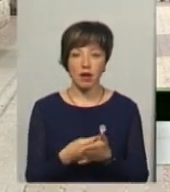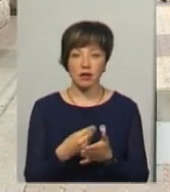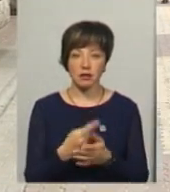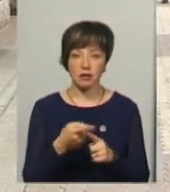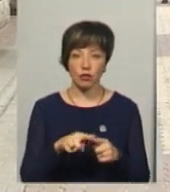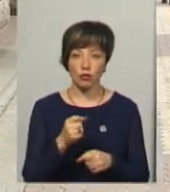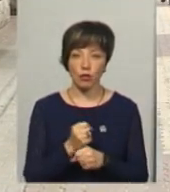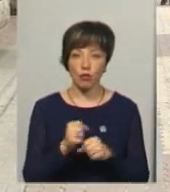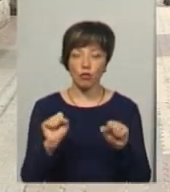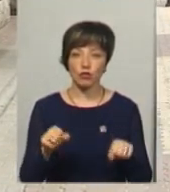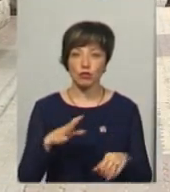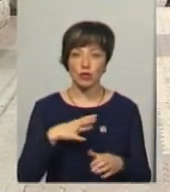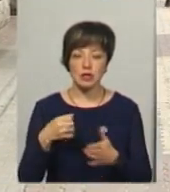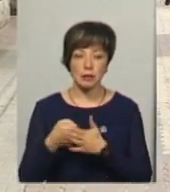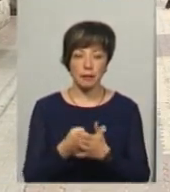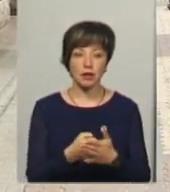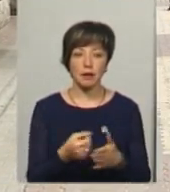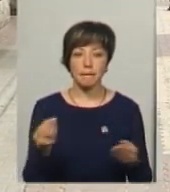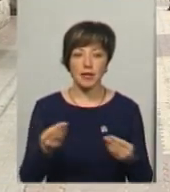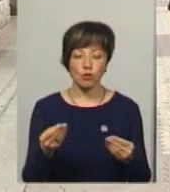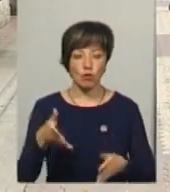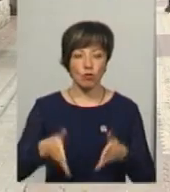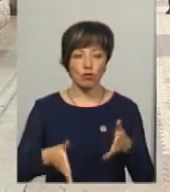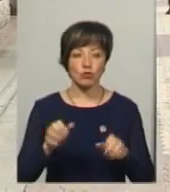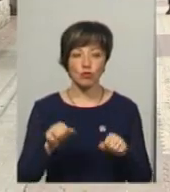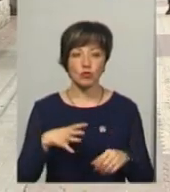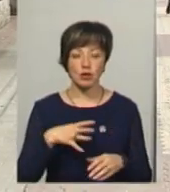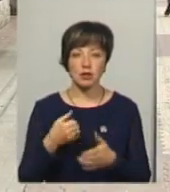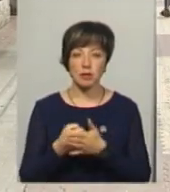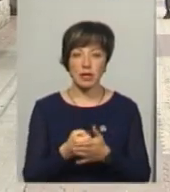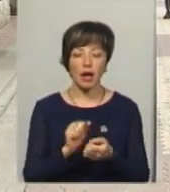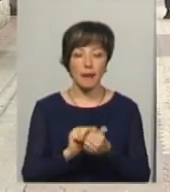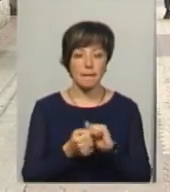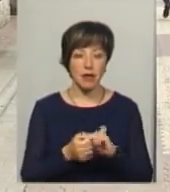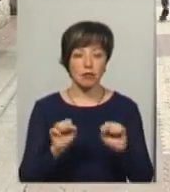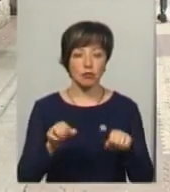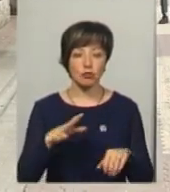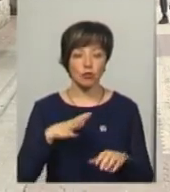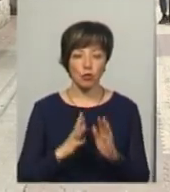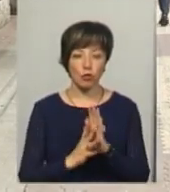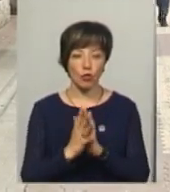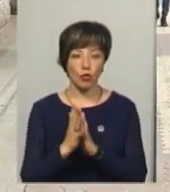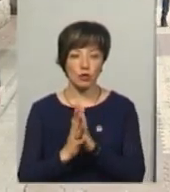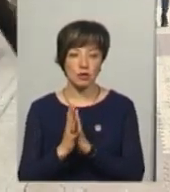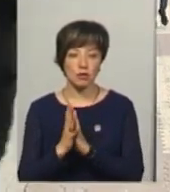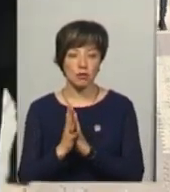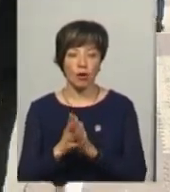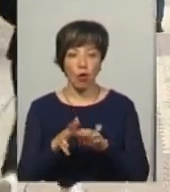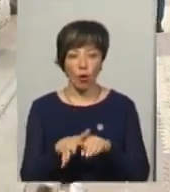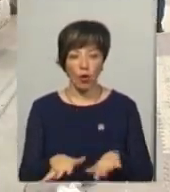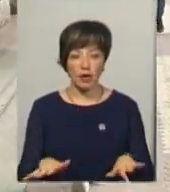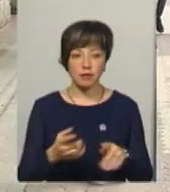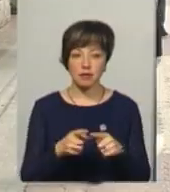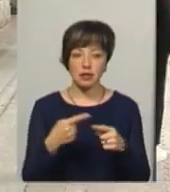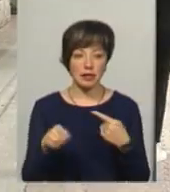тих робіт. Адже воно може бути забито піском мулом, може бути забито камінням, може бути пророслим корінням. І це